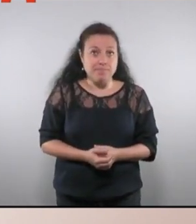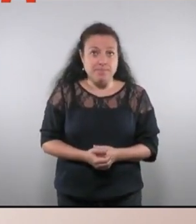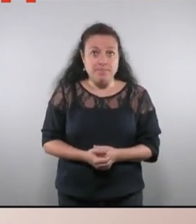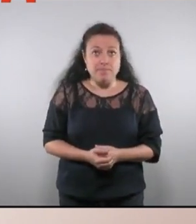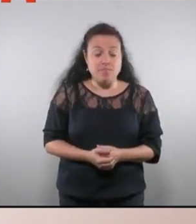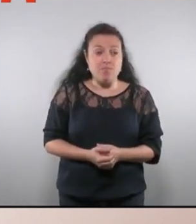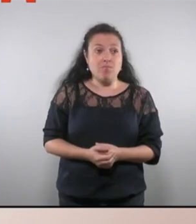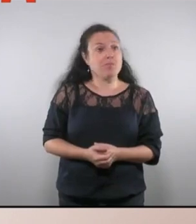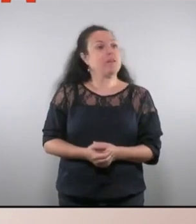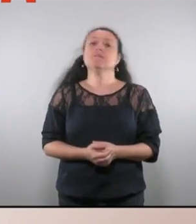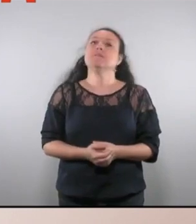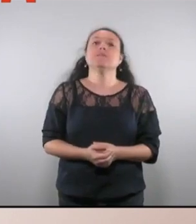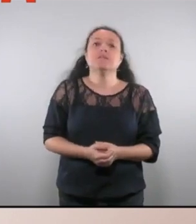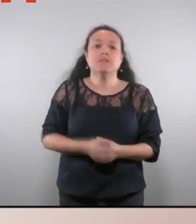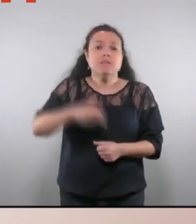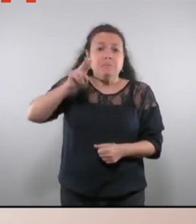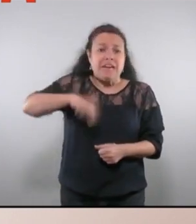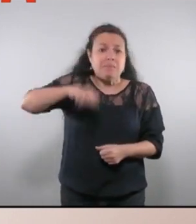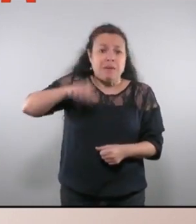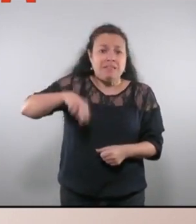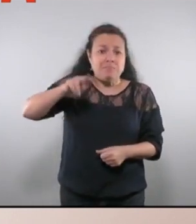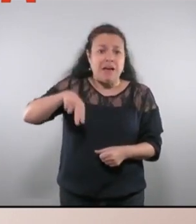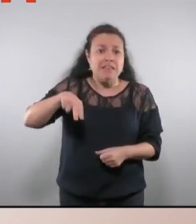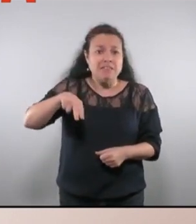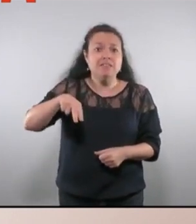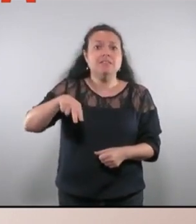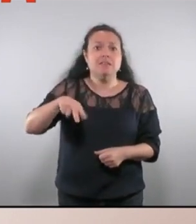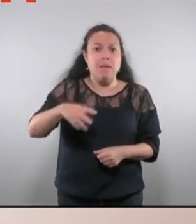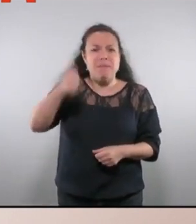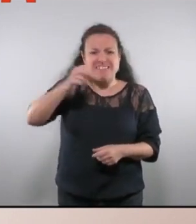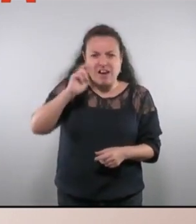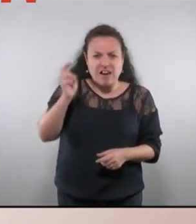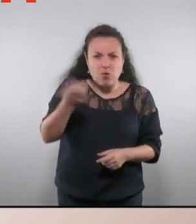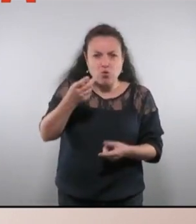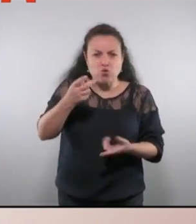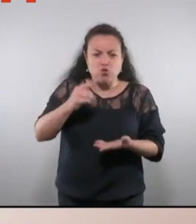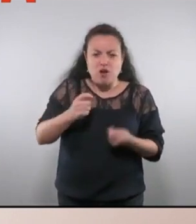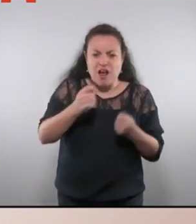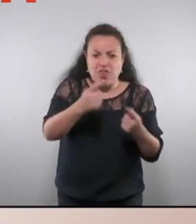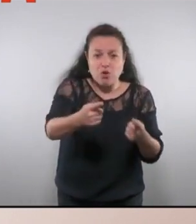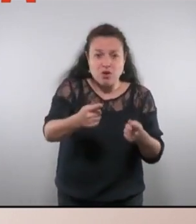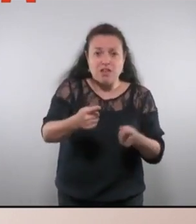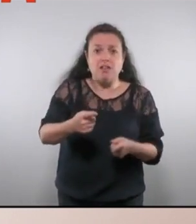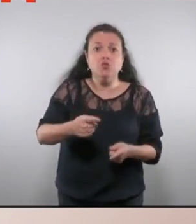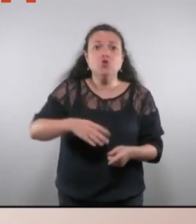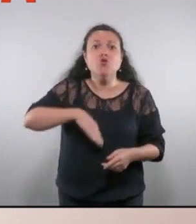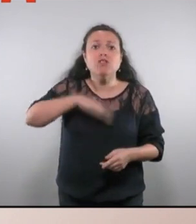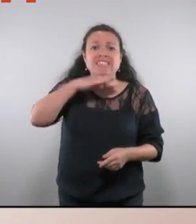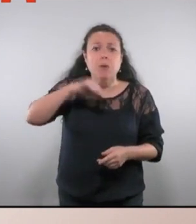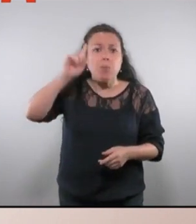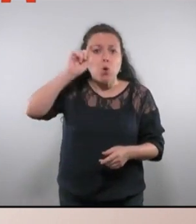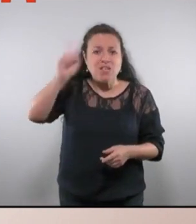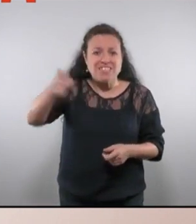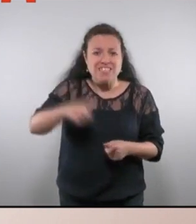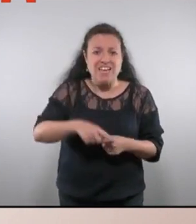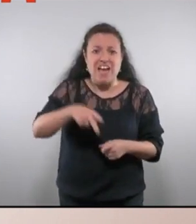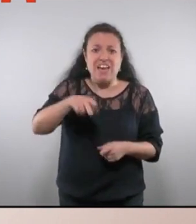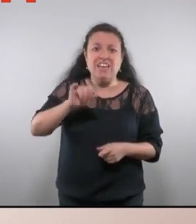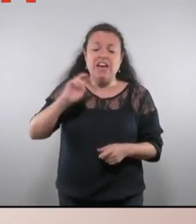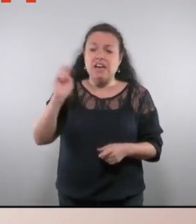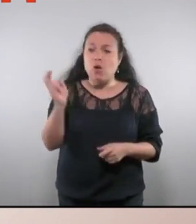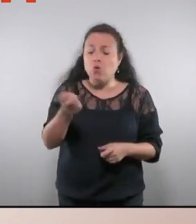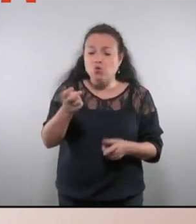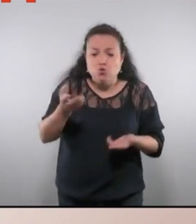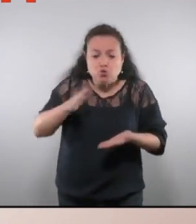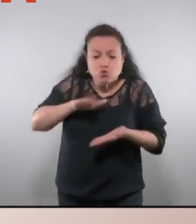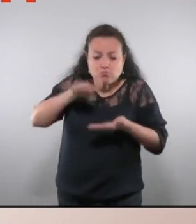i és que mai dels mais, mai, per més recursos que hi aboquin, hi haurà prou policia ni hi haurà prou recursos dedicats a la